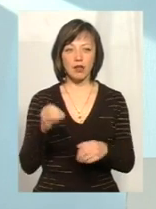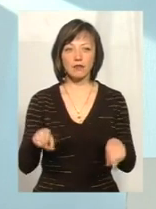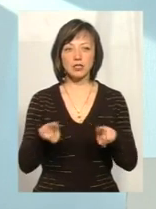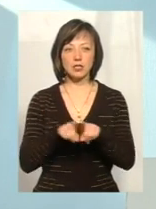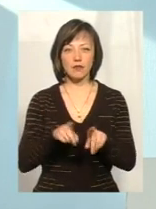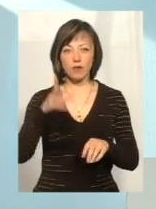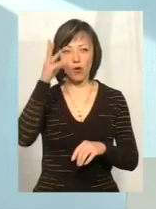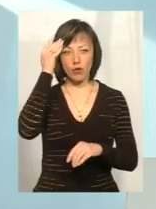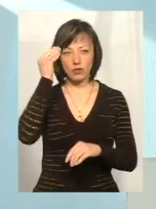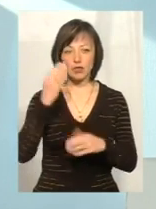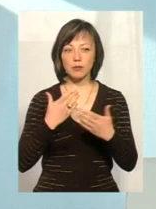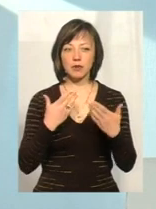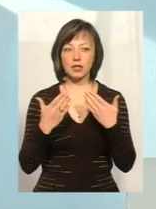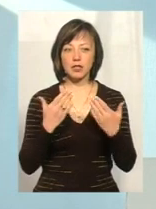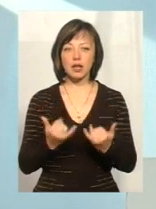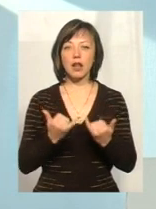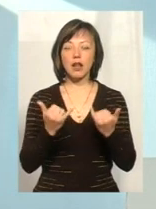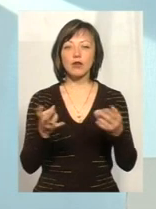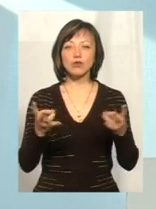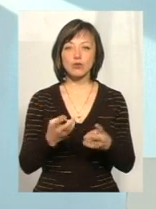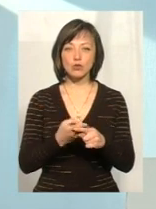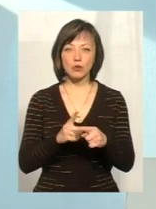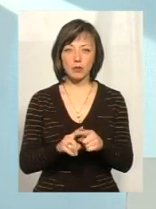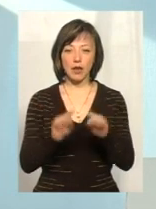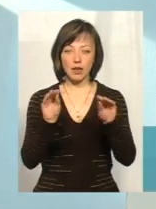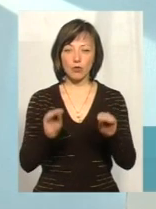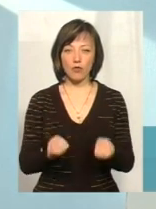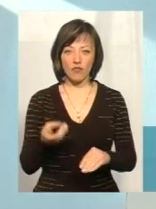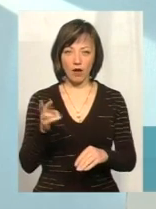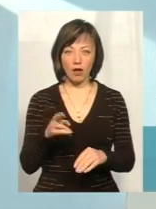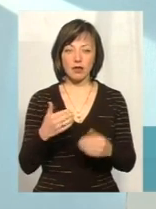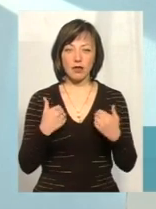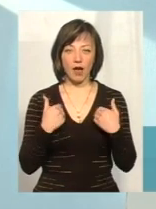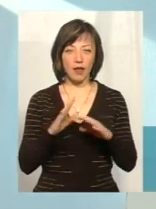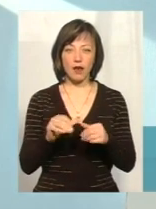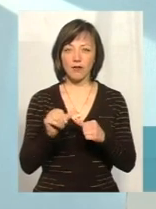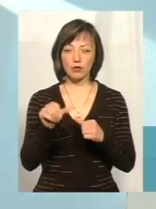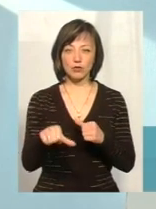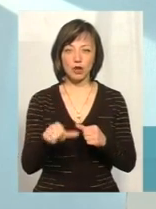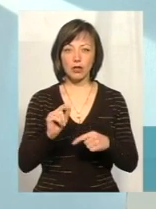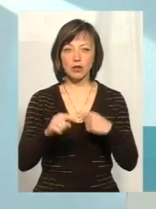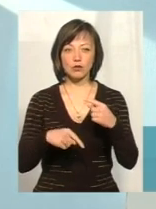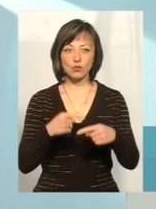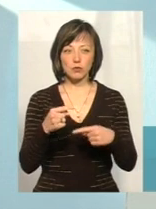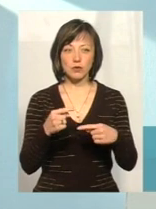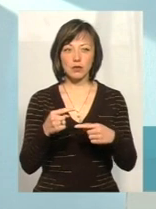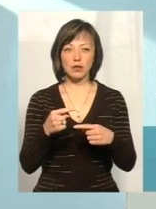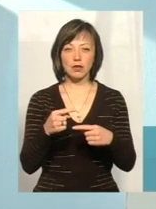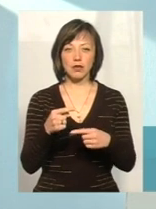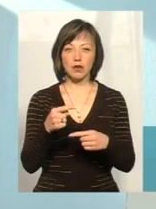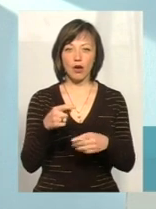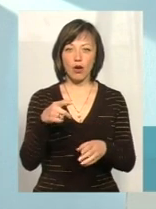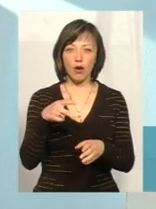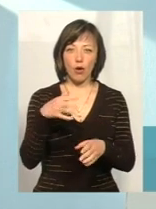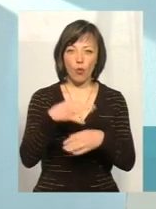враховуючи підхід, для чого було зроблено це декларування, Все ж таки я не виключаю наступні утиски громадських